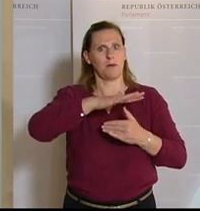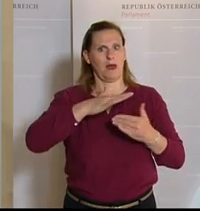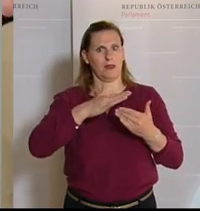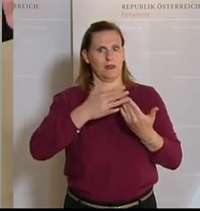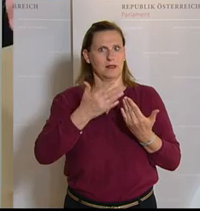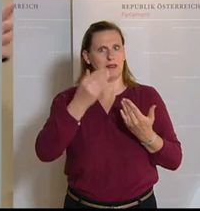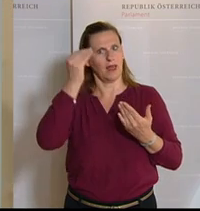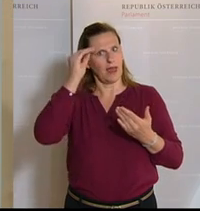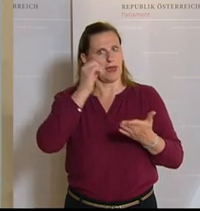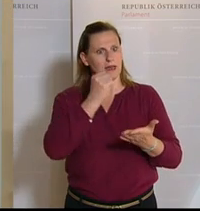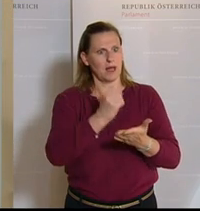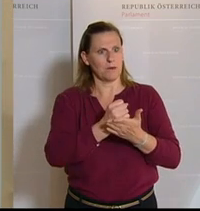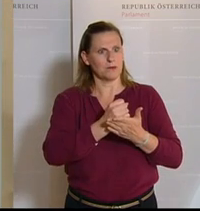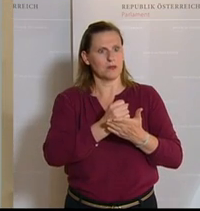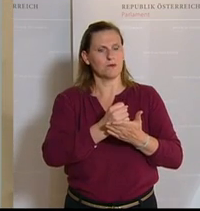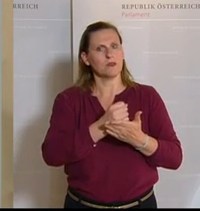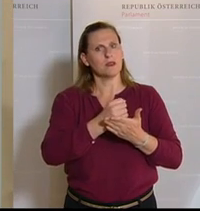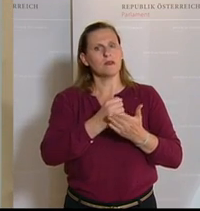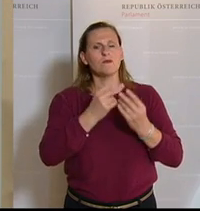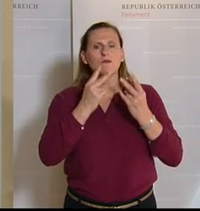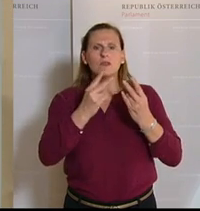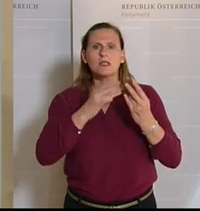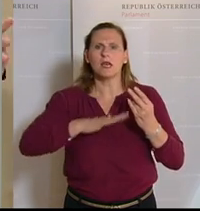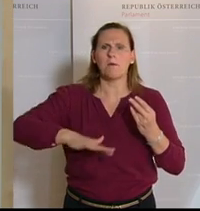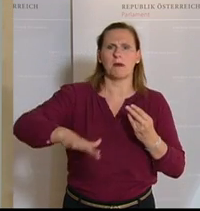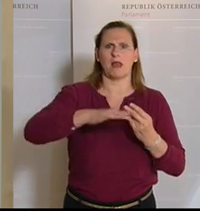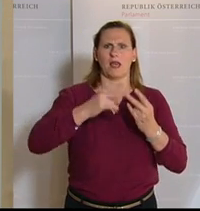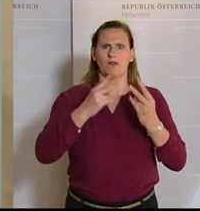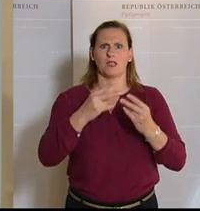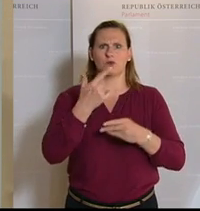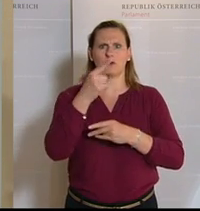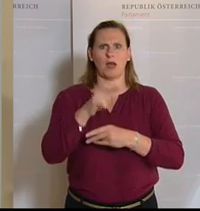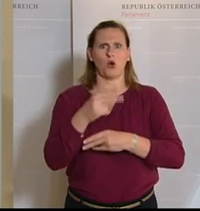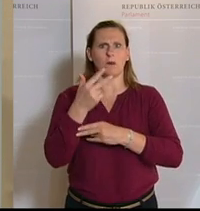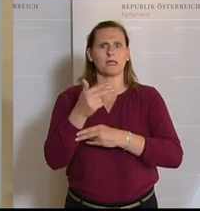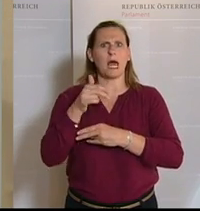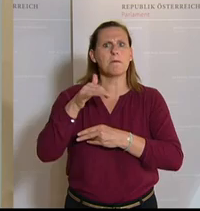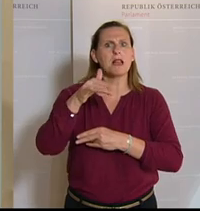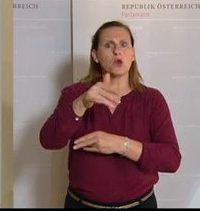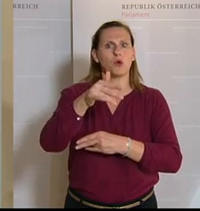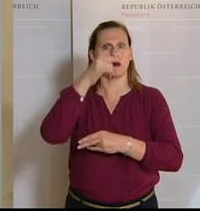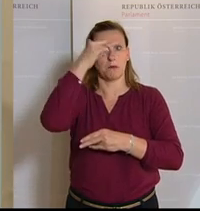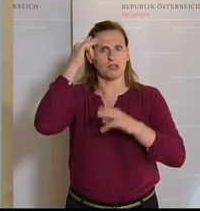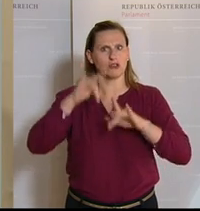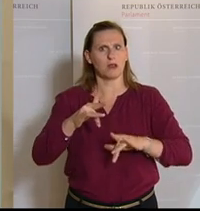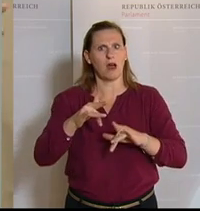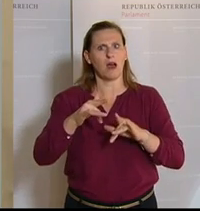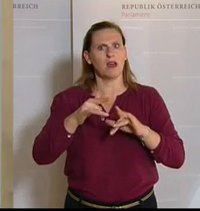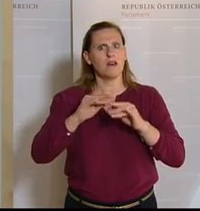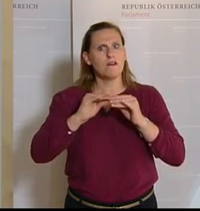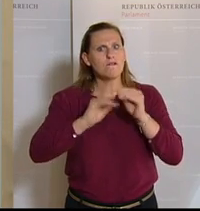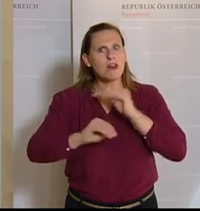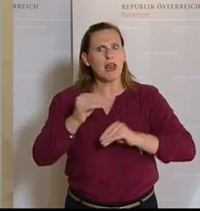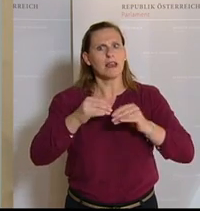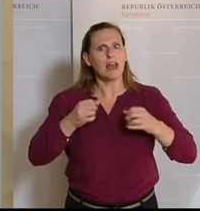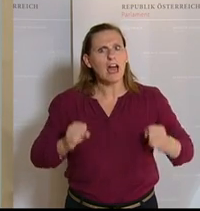Ich glaube, das verbindet uns auch. Wir schätzen den Sektor sehr. Wir haben 2,3 Millionen ehrenamtliche Menschen, die in Vereinen aktiv sind. Wir haben 2,3